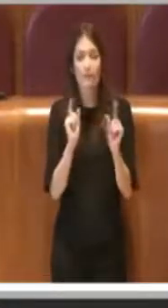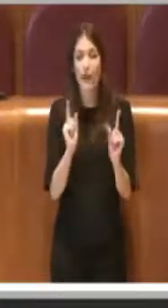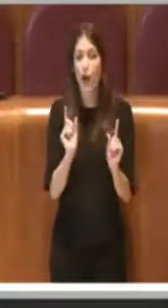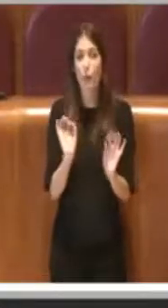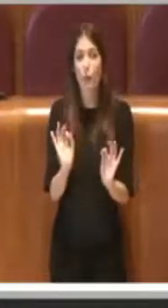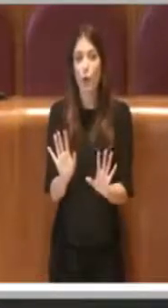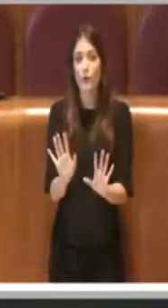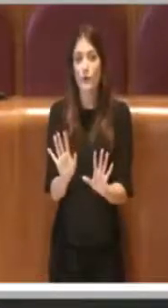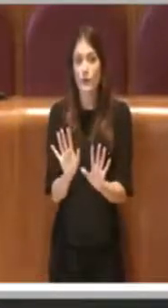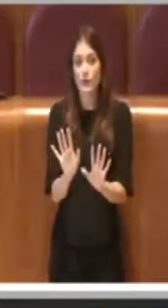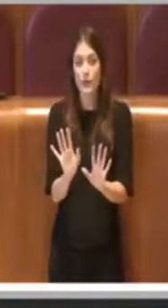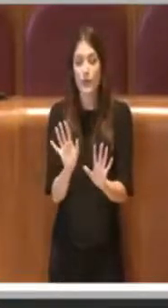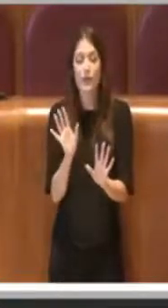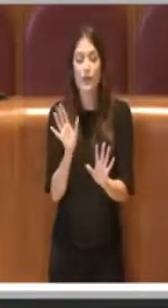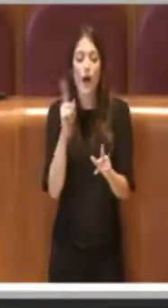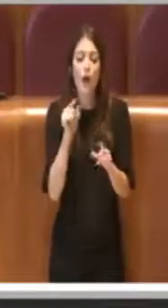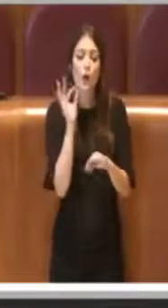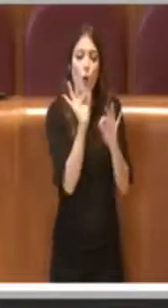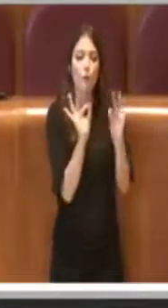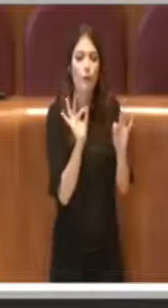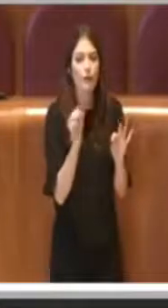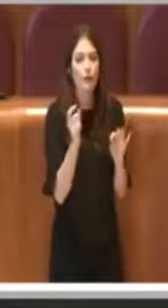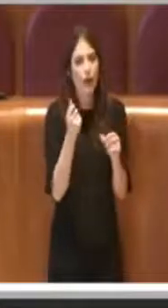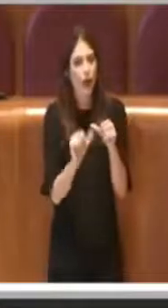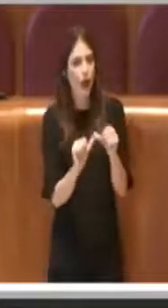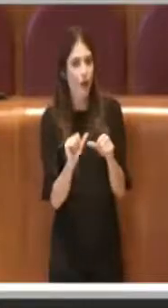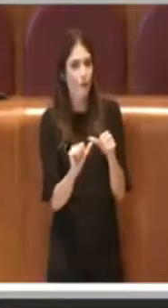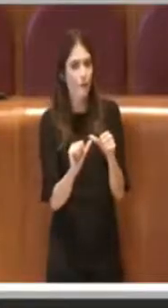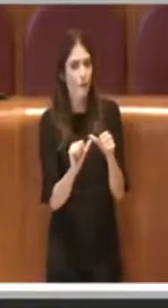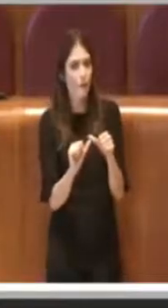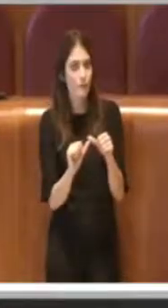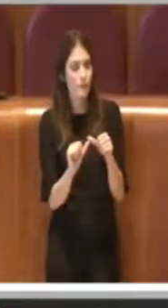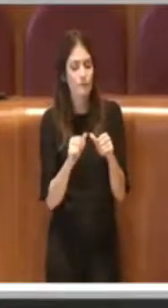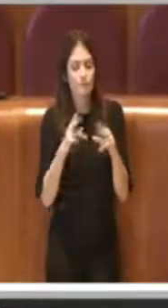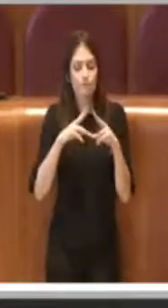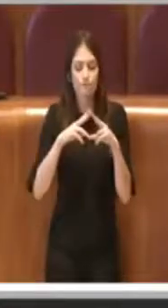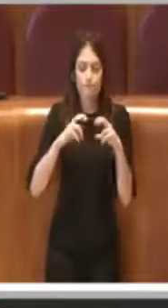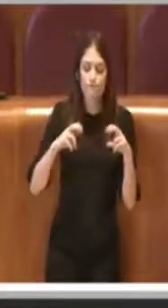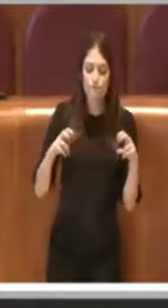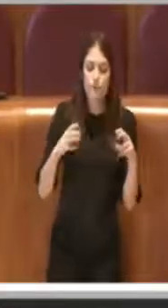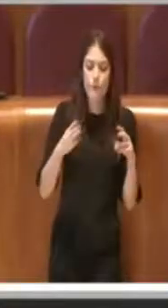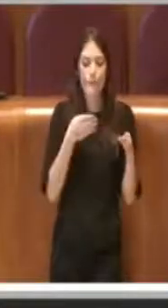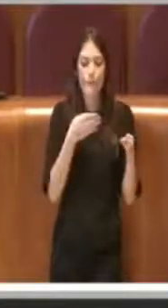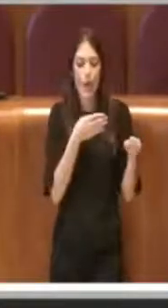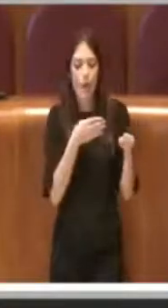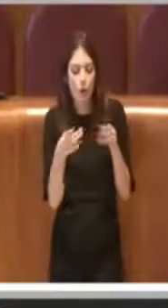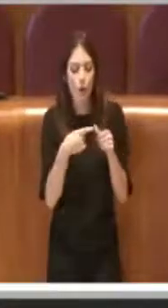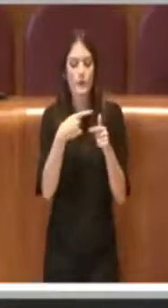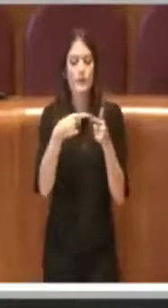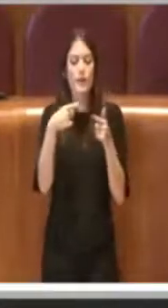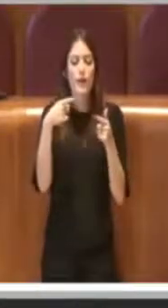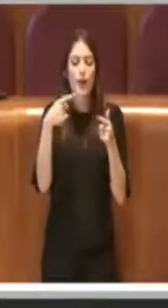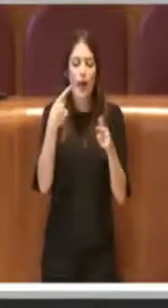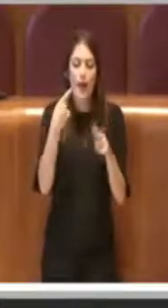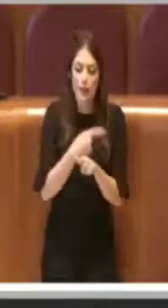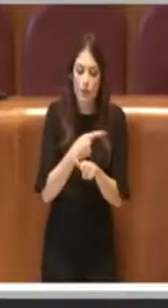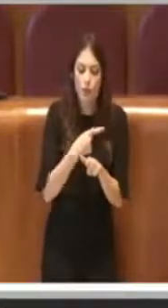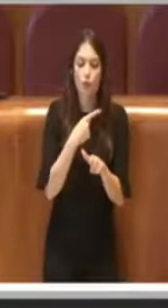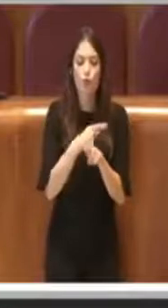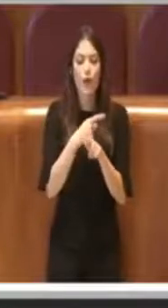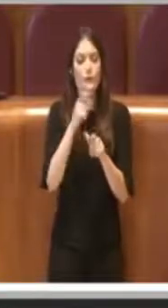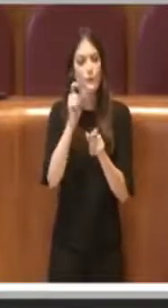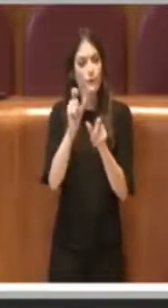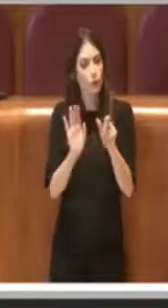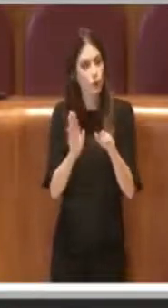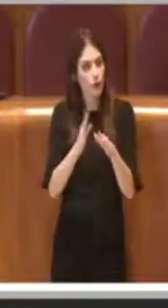nonché nei loro obiettivi. Dopo una serie di analisi e studiando i percorsi e le esigenze delle persone con disabilità si è